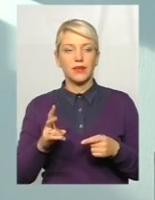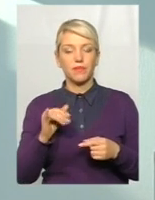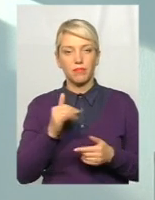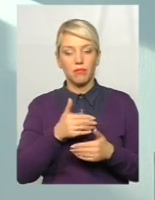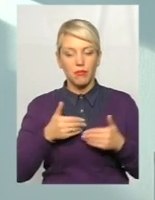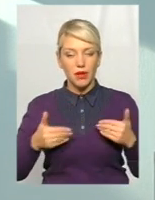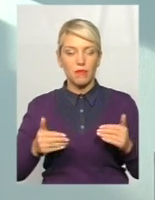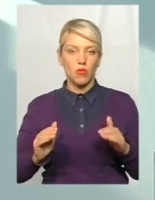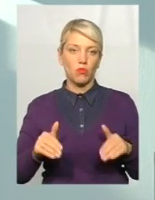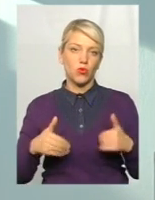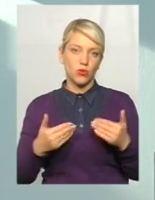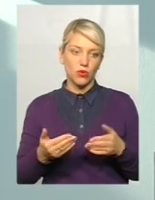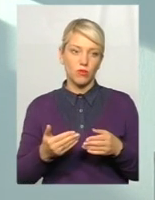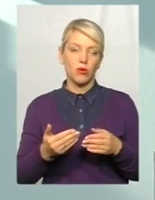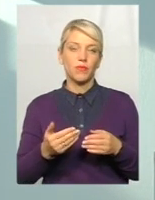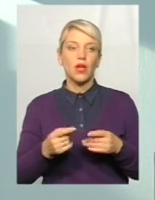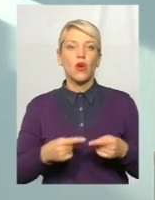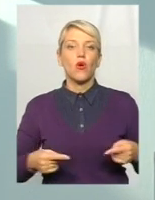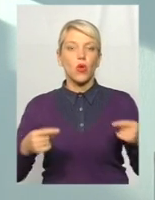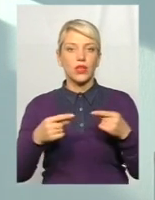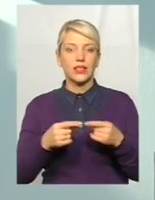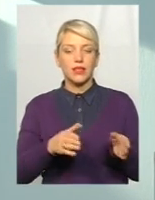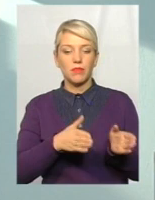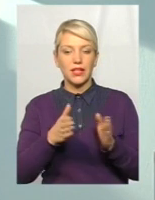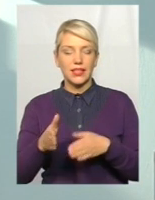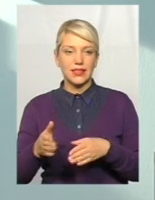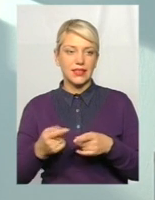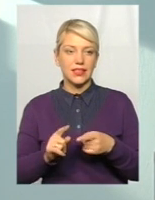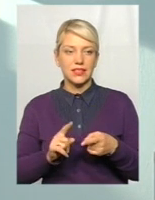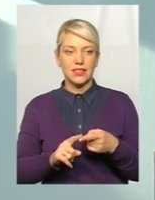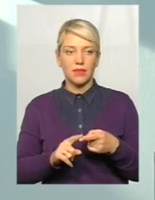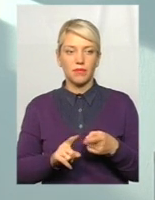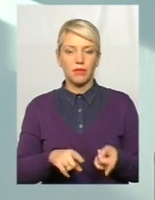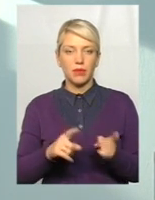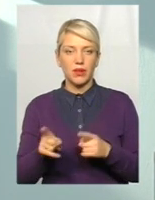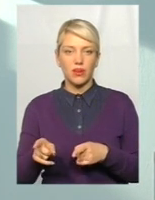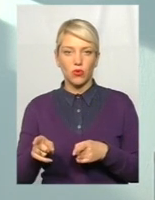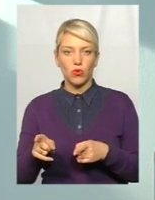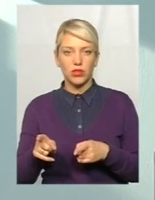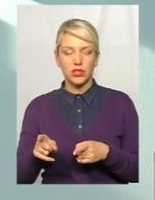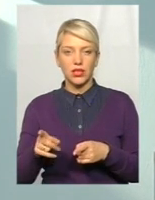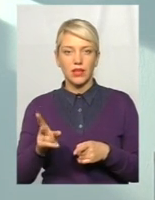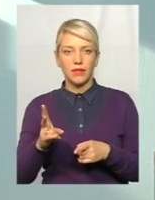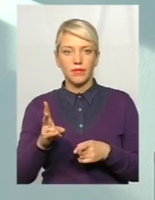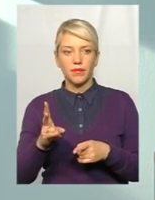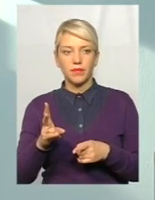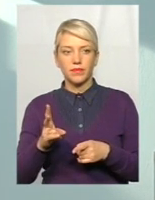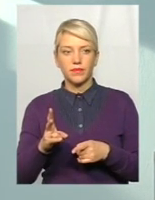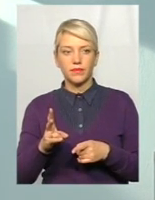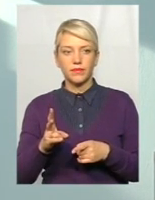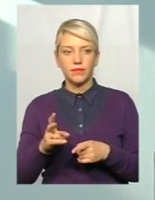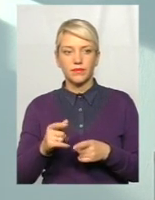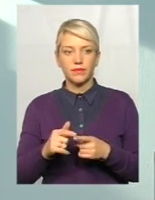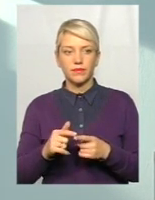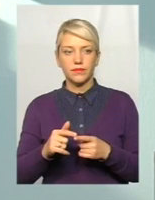ми пропонуємо так званий конкурентний перехід. Це перехід, який був свій час запропонуваний по переході, коли з Касперського, з Доктора Веба